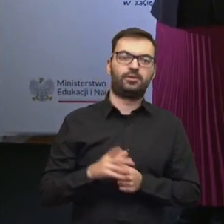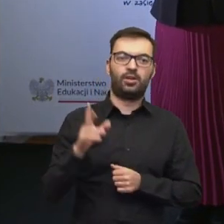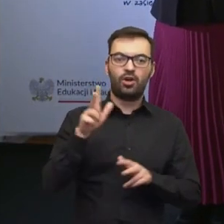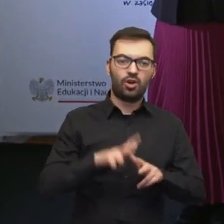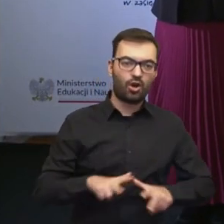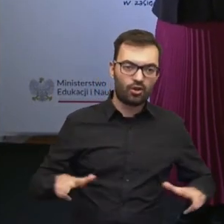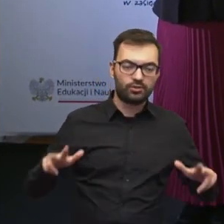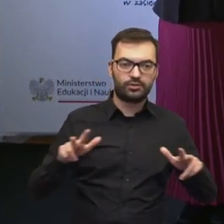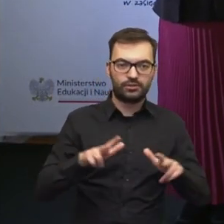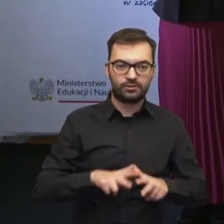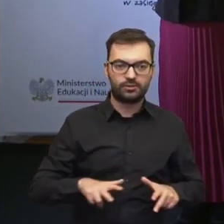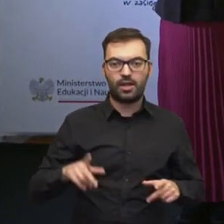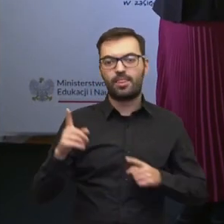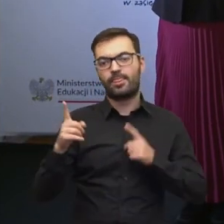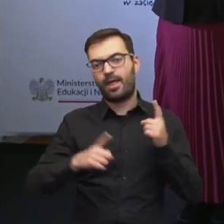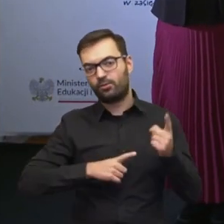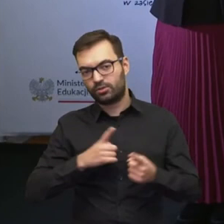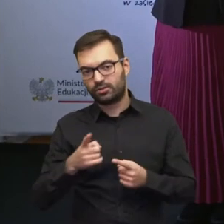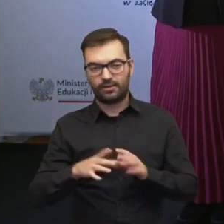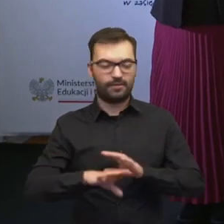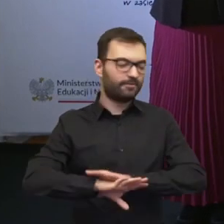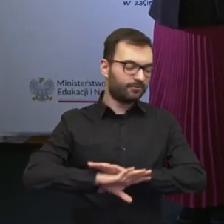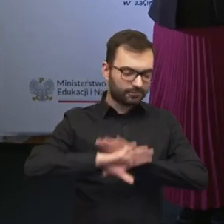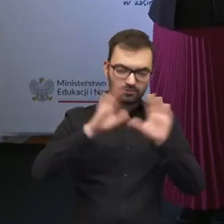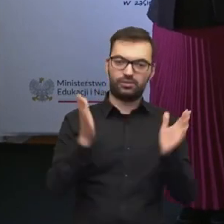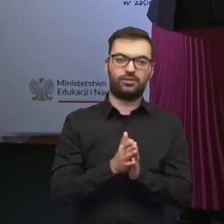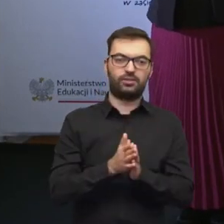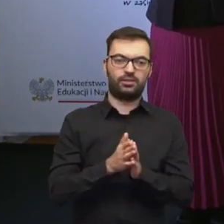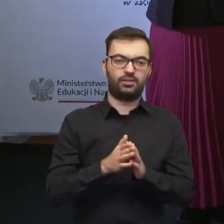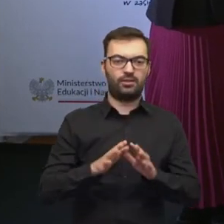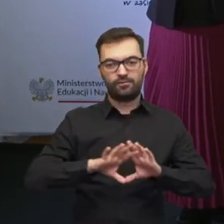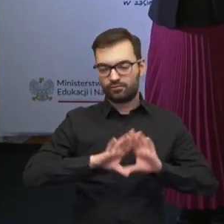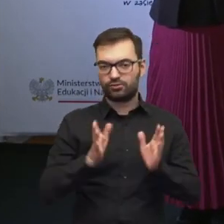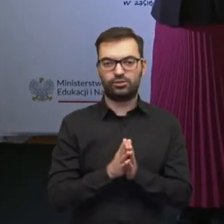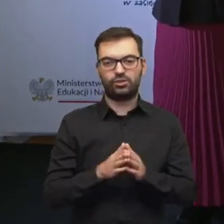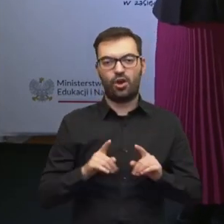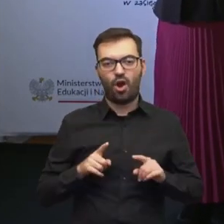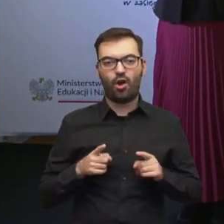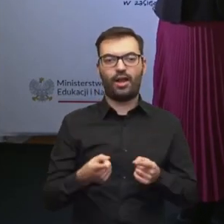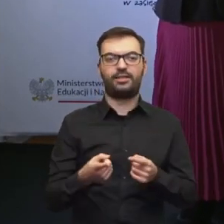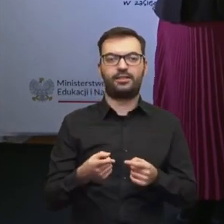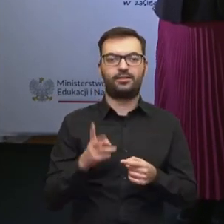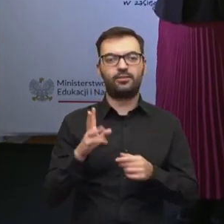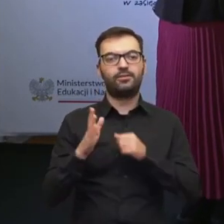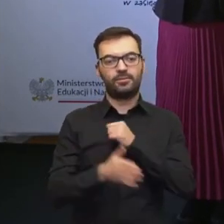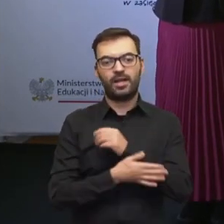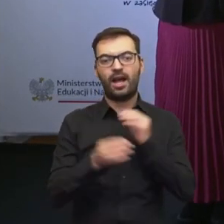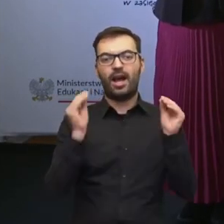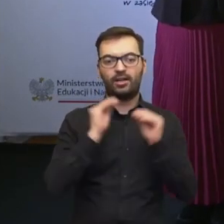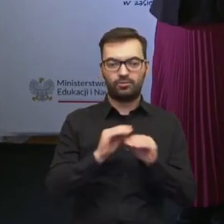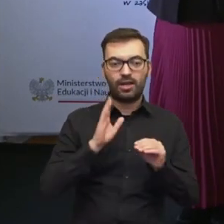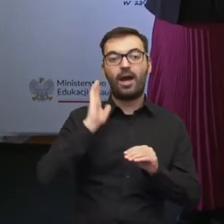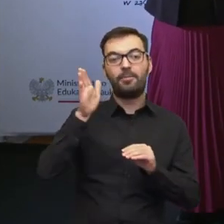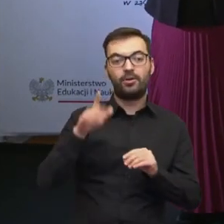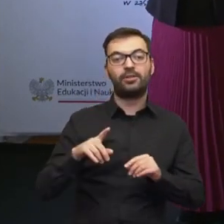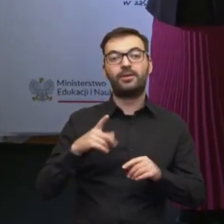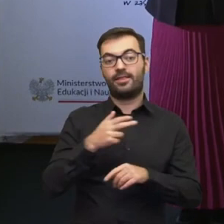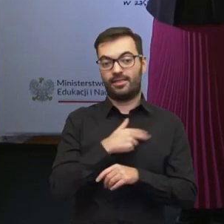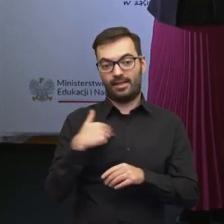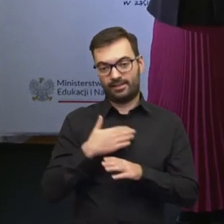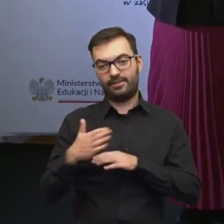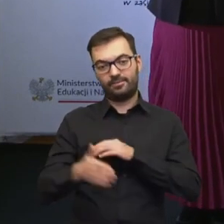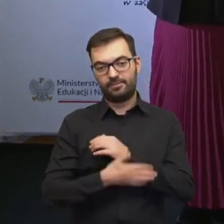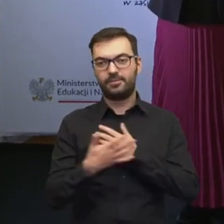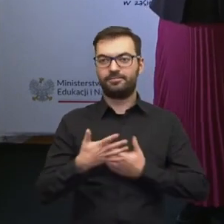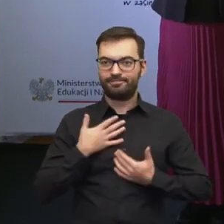rodzinami, nauczycielami i wszystkimi innymi organizacjami wspierającymi edukację, a potem wspierającymi nas w tym